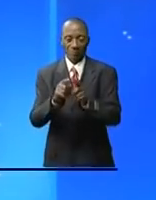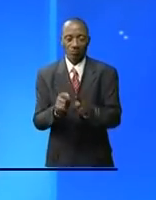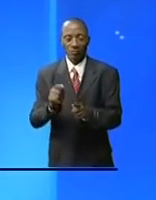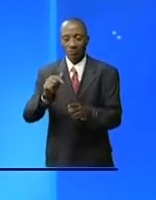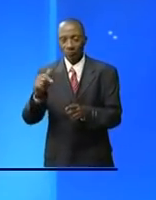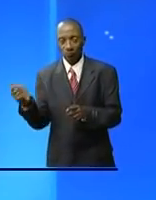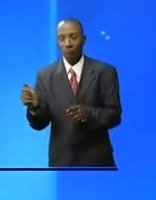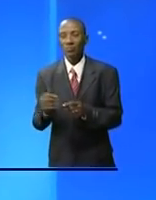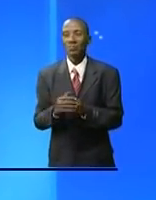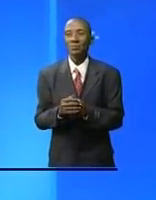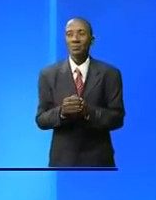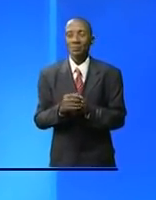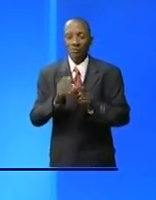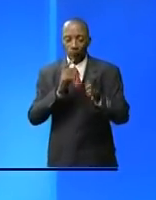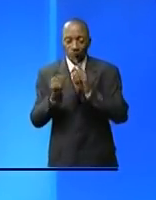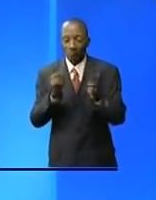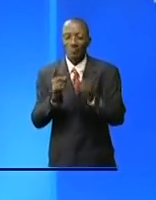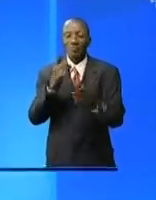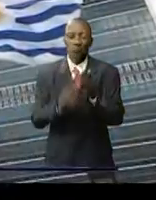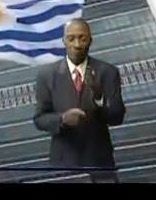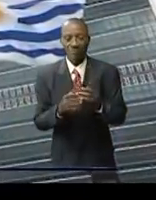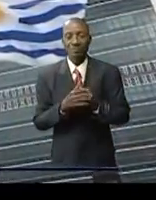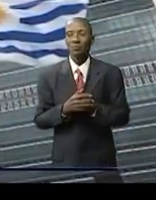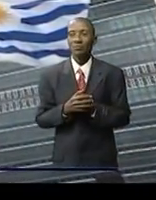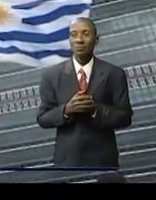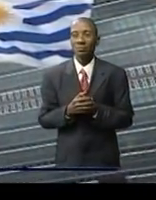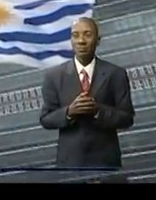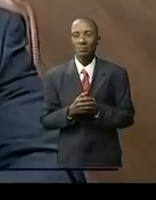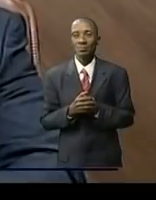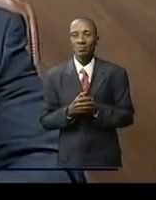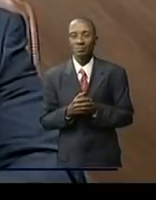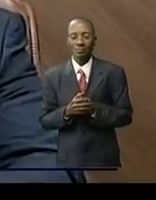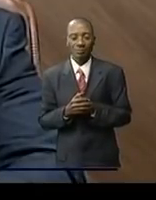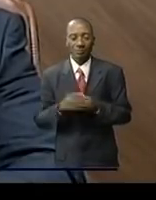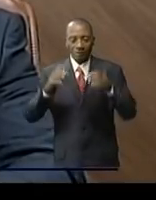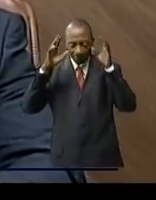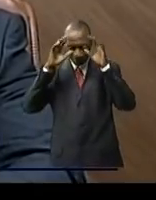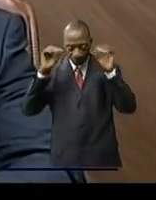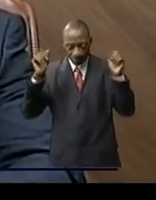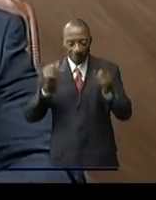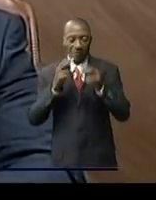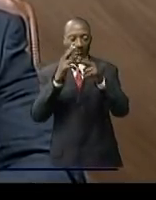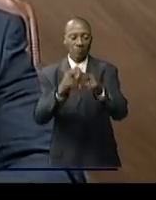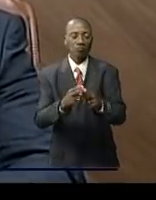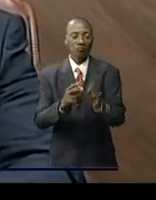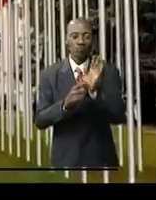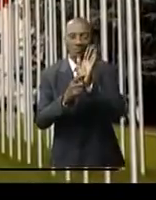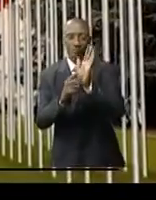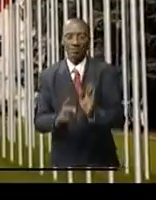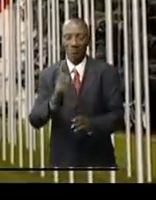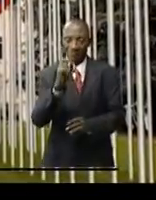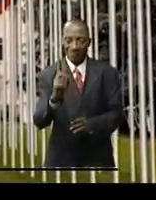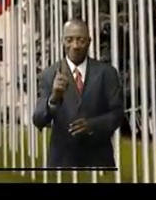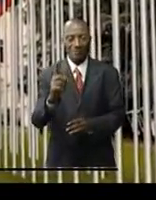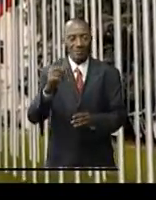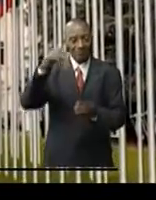reportage de Jacques Chihuahua Il a plu au chef de l'État de nommer de représentants permanents de la République démocratique du